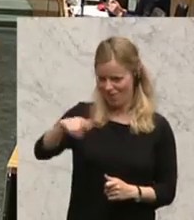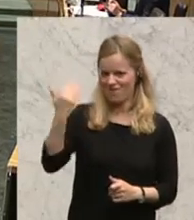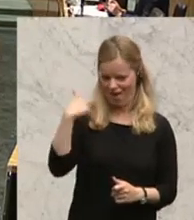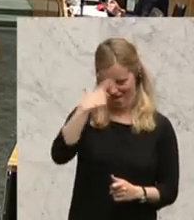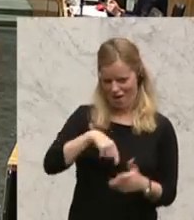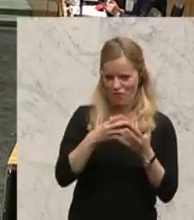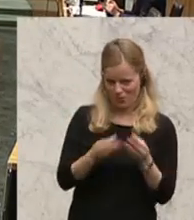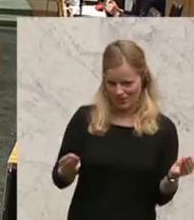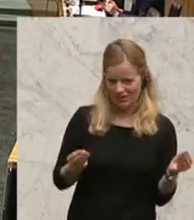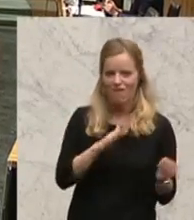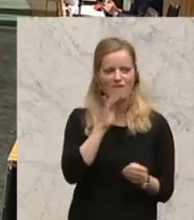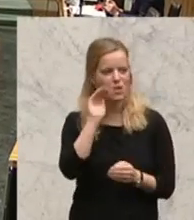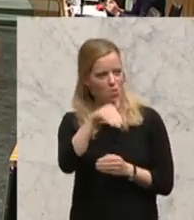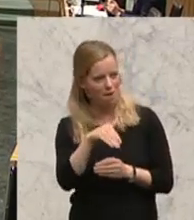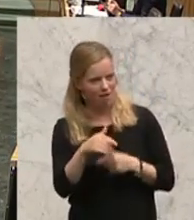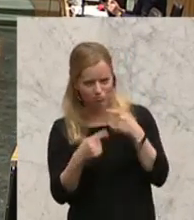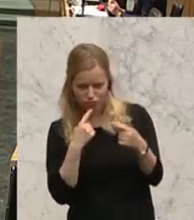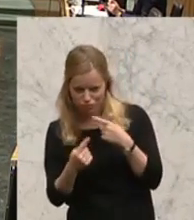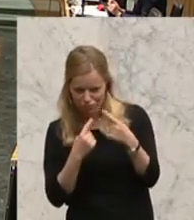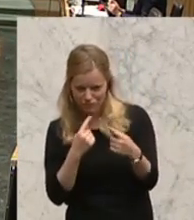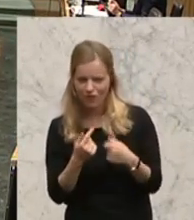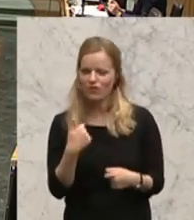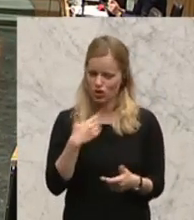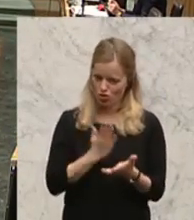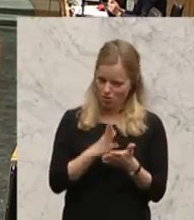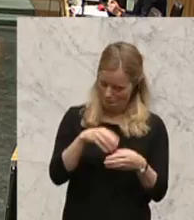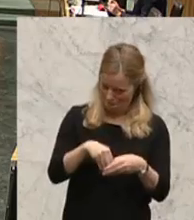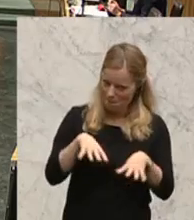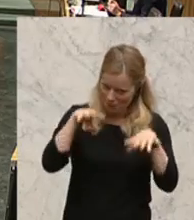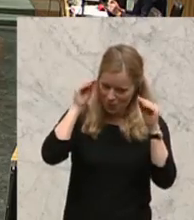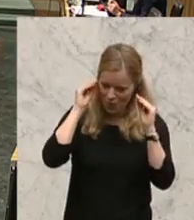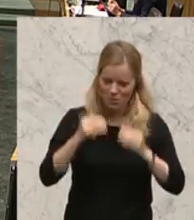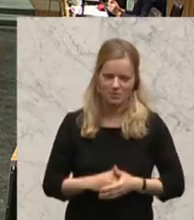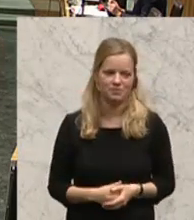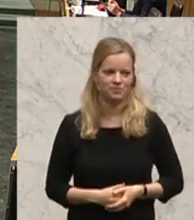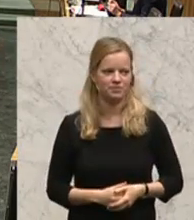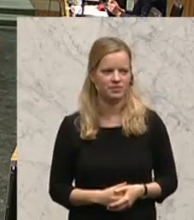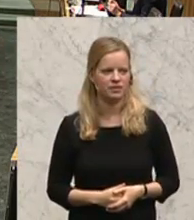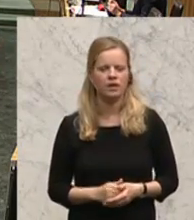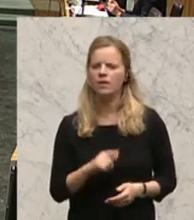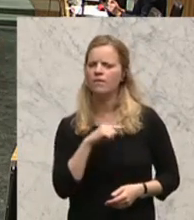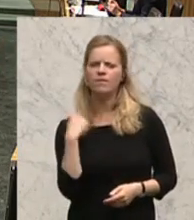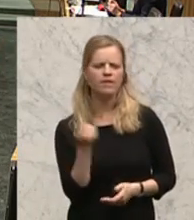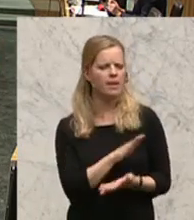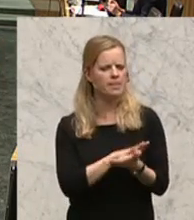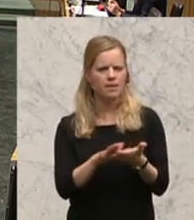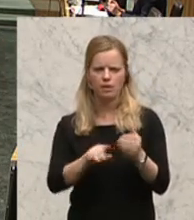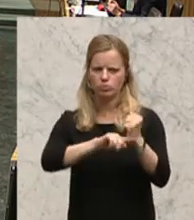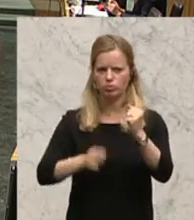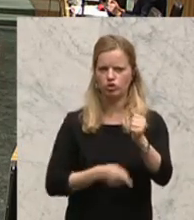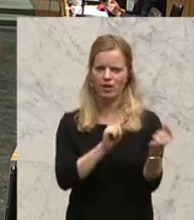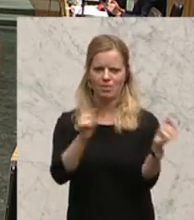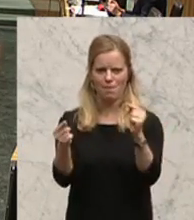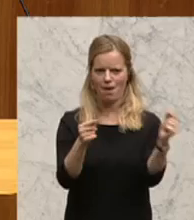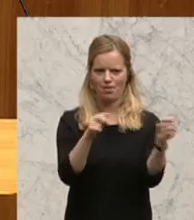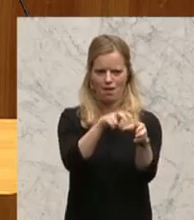wir haben das verfolgt und wir sind nie ausgestiegen aus der Budgetdebatte, wir haben den Ort gewechselt und